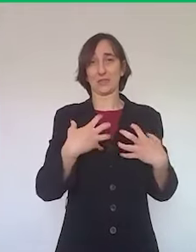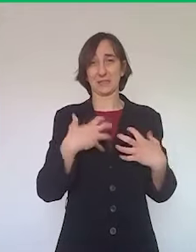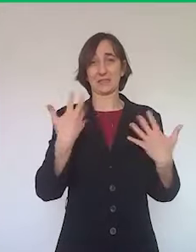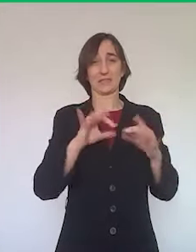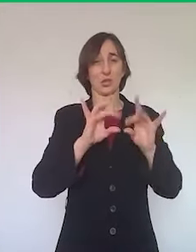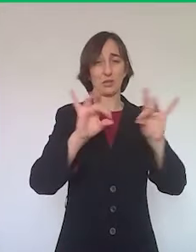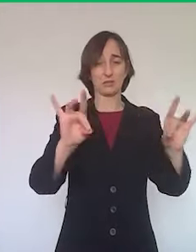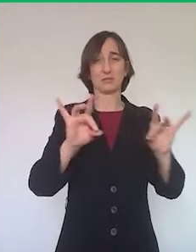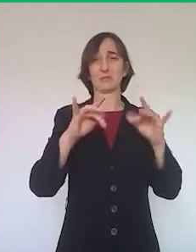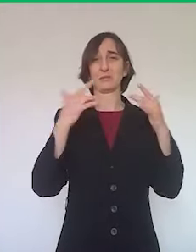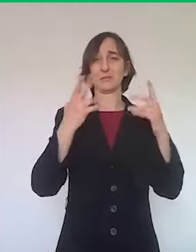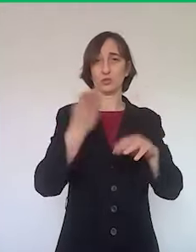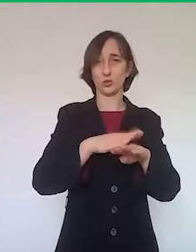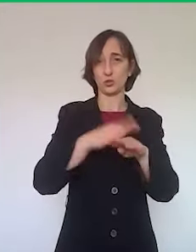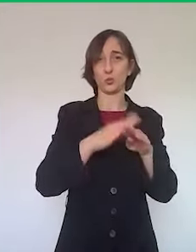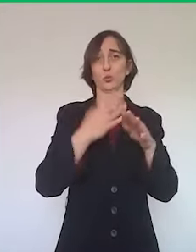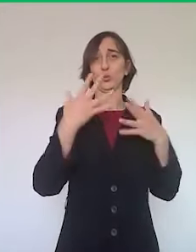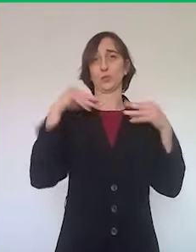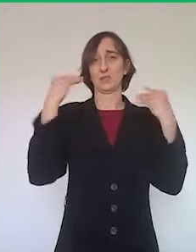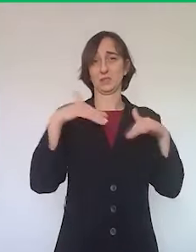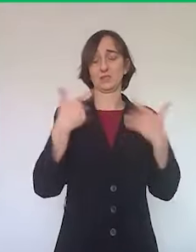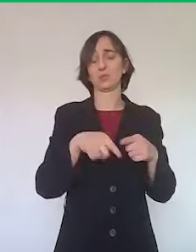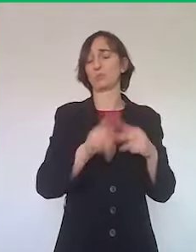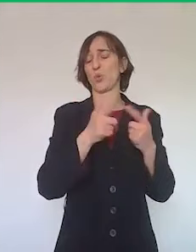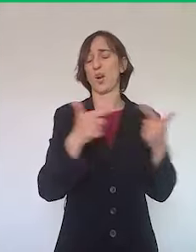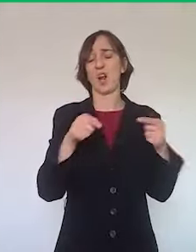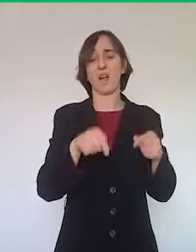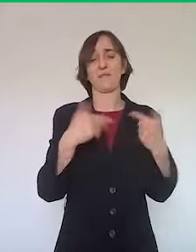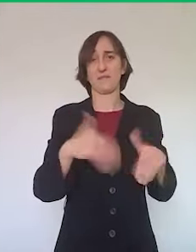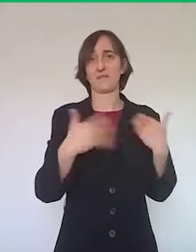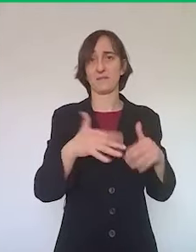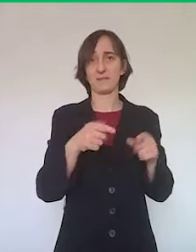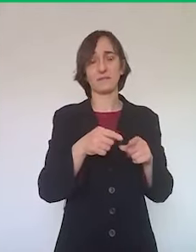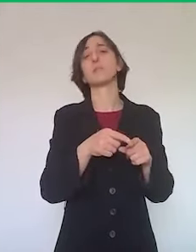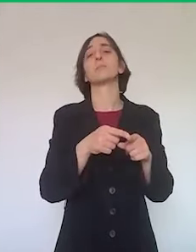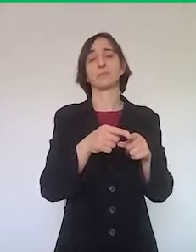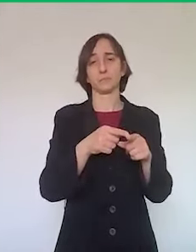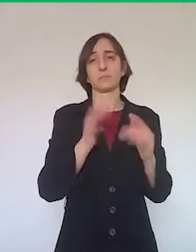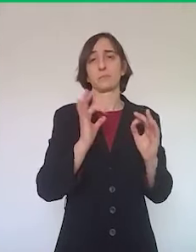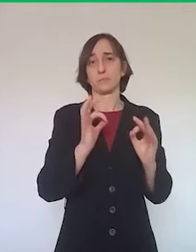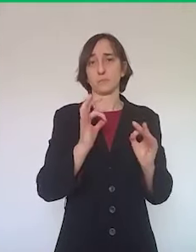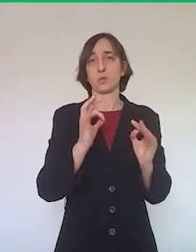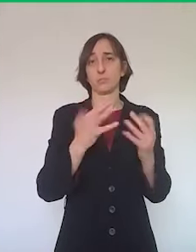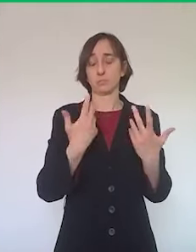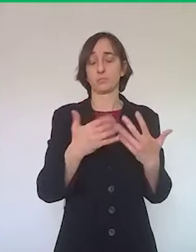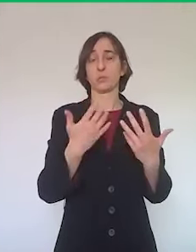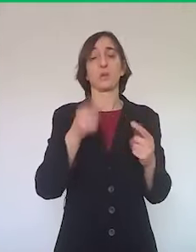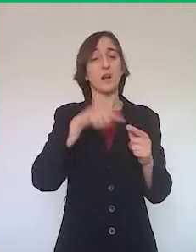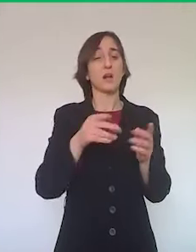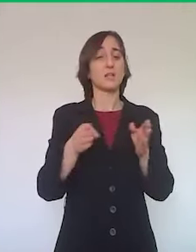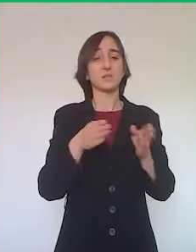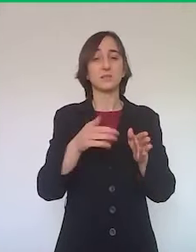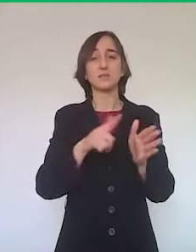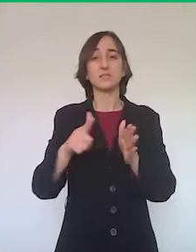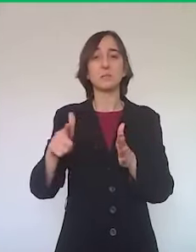e inizialmente anche dei deceduti, quella è la cosa più grave naturalmente, ha pagato un prezzo importante nelle settimane di